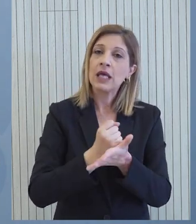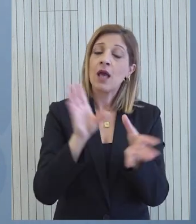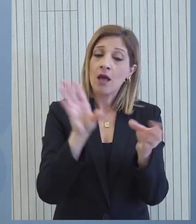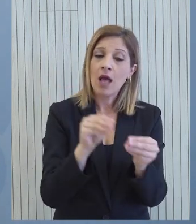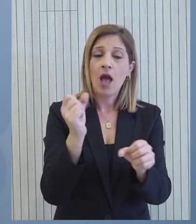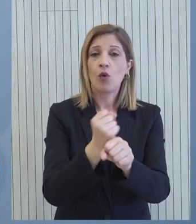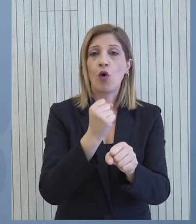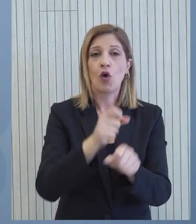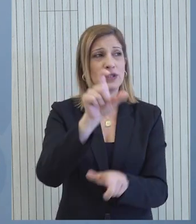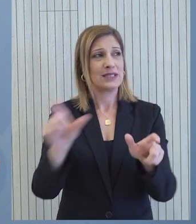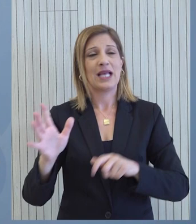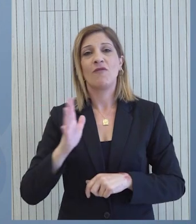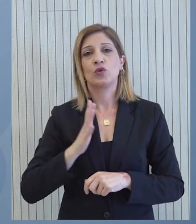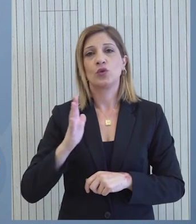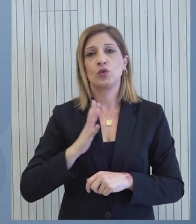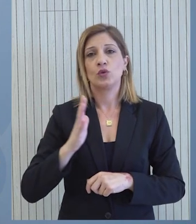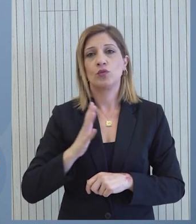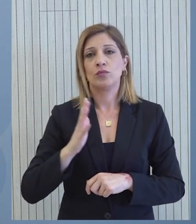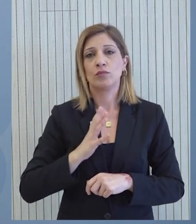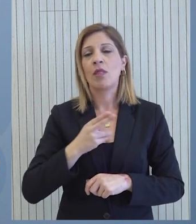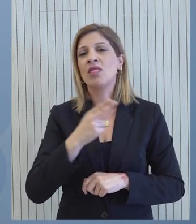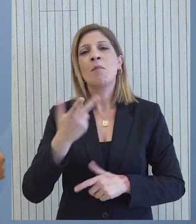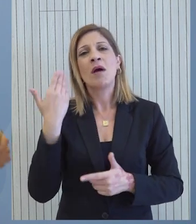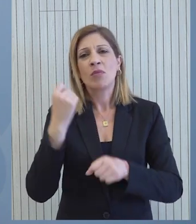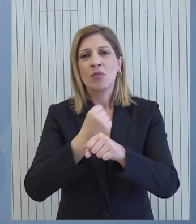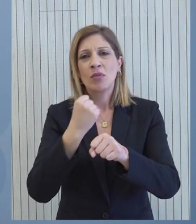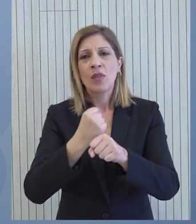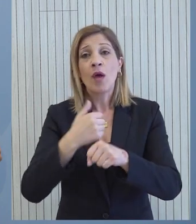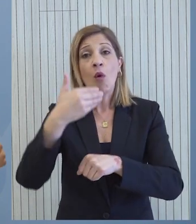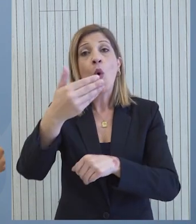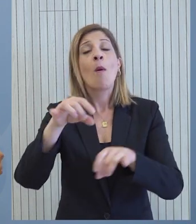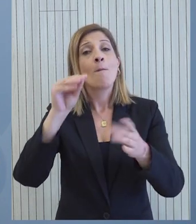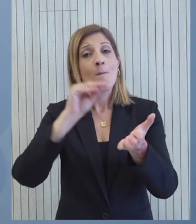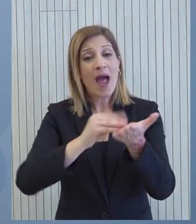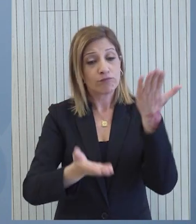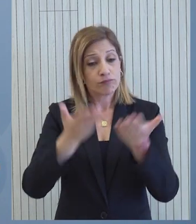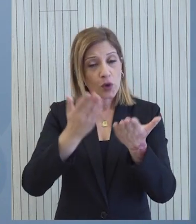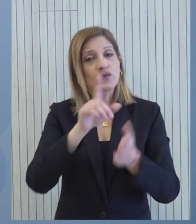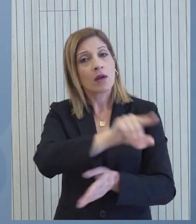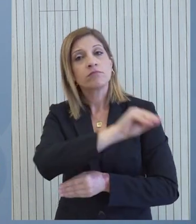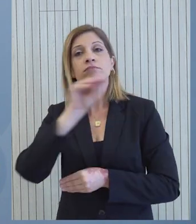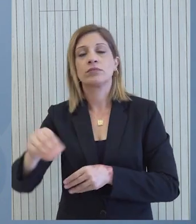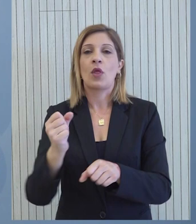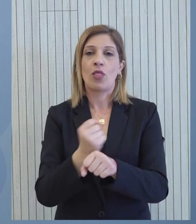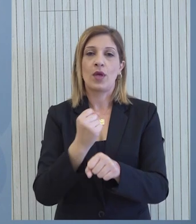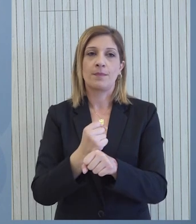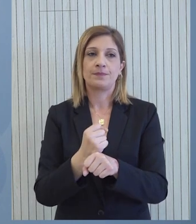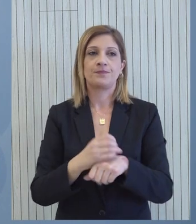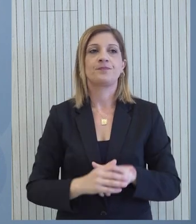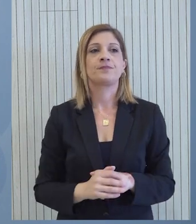εργοδότηση αυτών των εργαζομένων στους όρους διαγωνισμού για την ανάθεση όταν και εφόσον προκυρυχτεί ο διαγωνισμός εκ νέου.